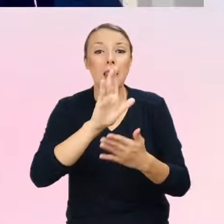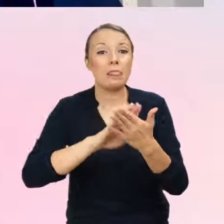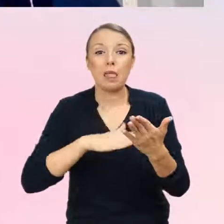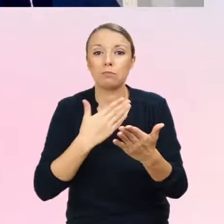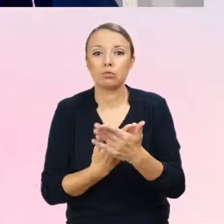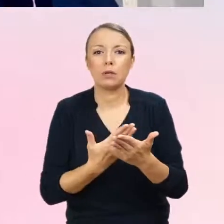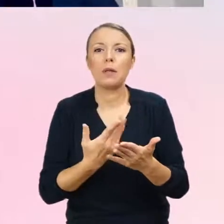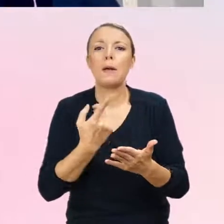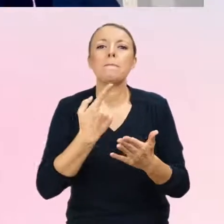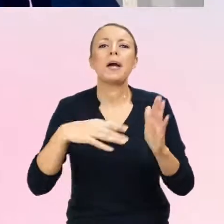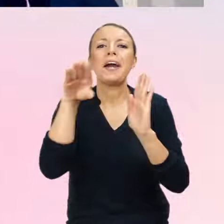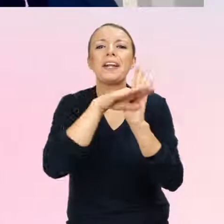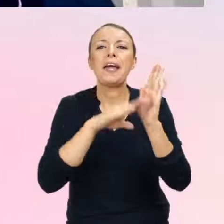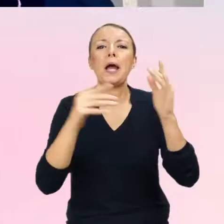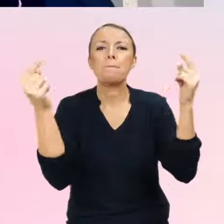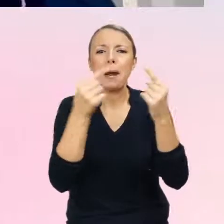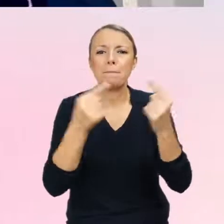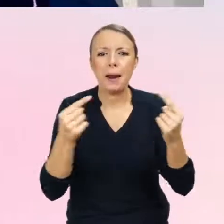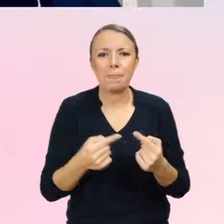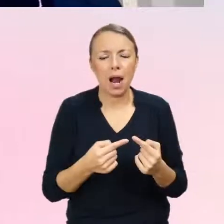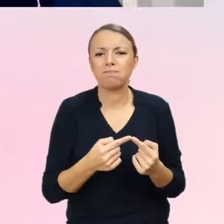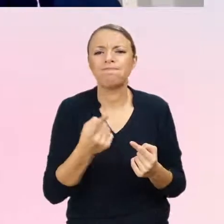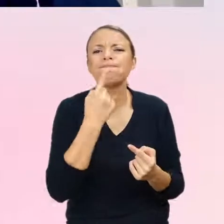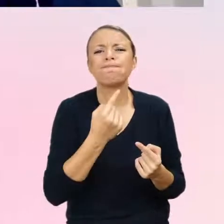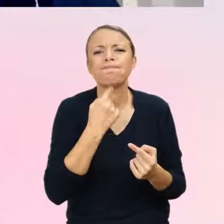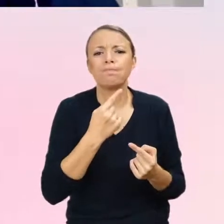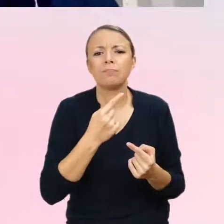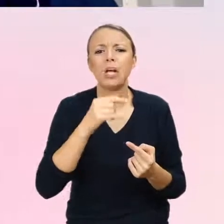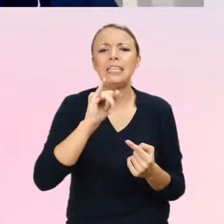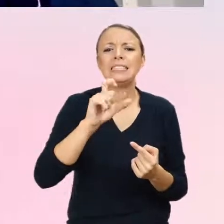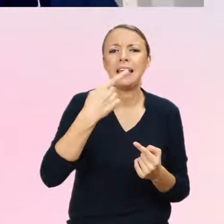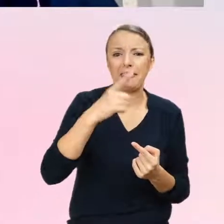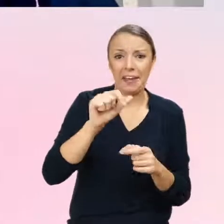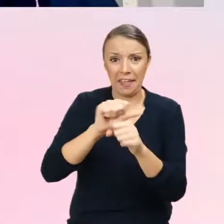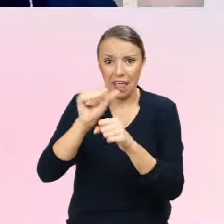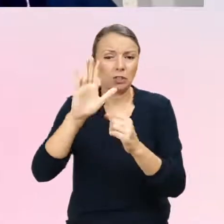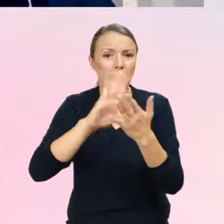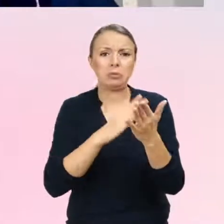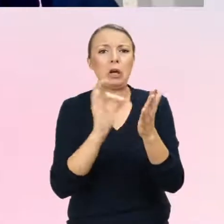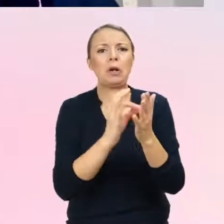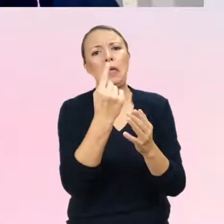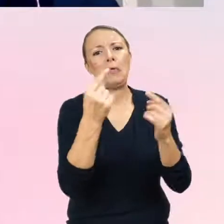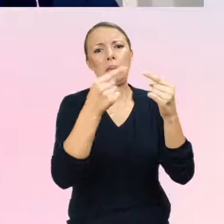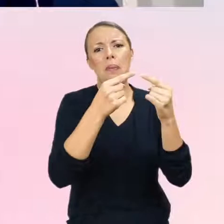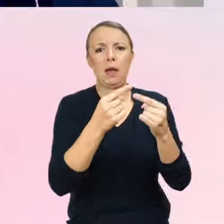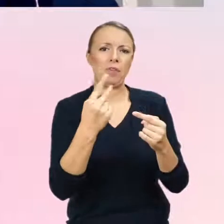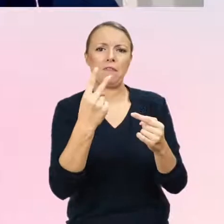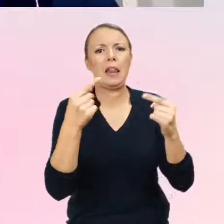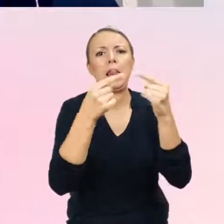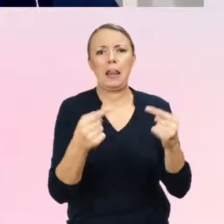ilości kryteriów, które tutaj jak w ICD-11 na przykład mamy. Wtedy jeszcze były zupełnie